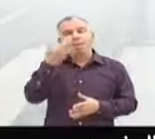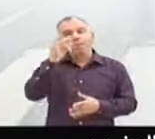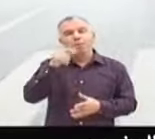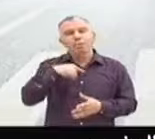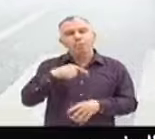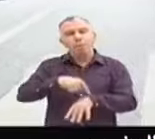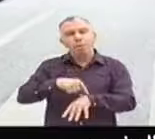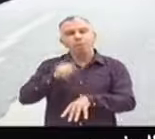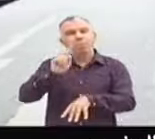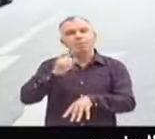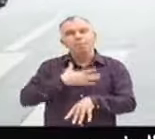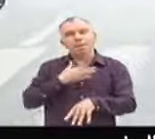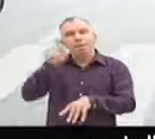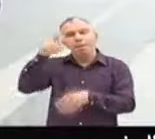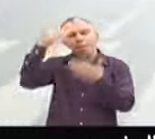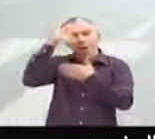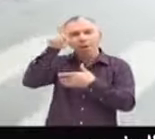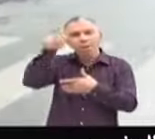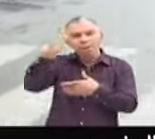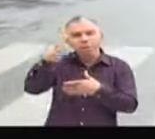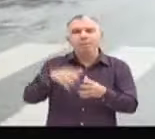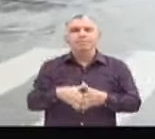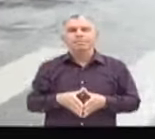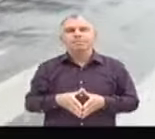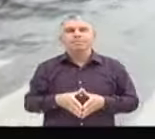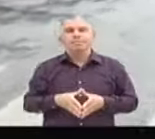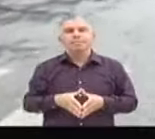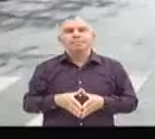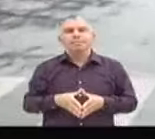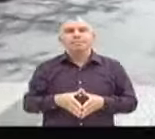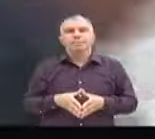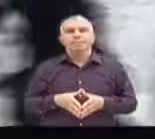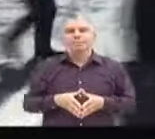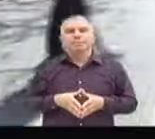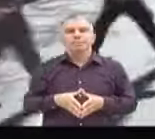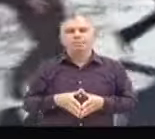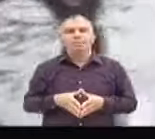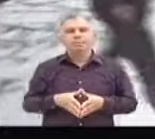La France me manque quand je reste trop longtemps au Maroc. Me manque après la...